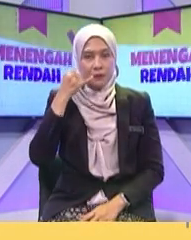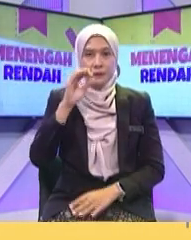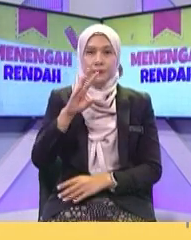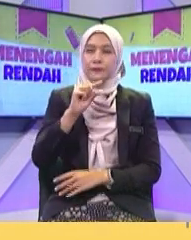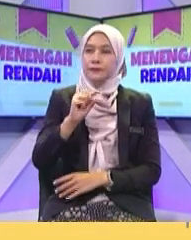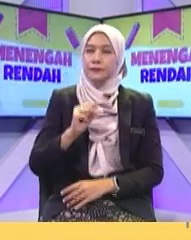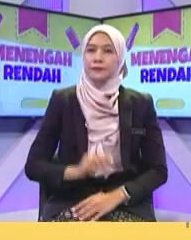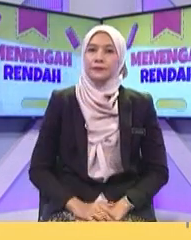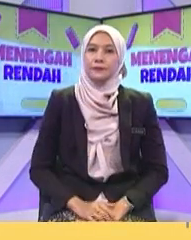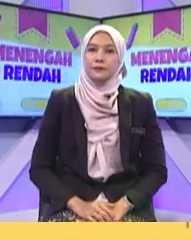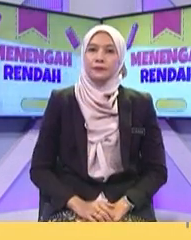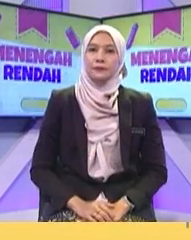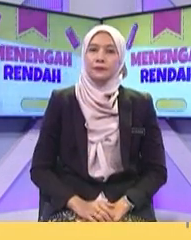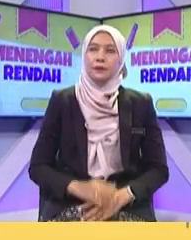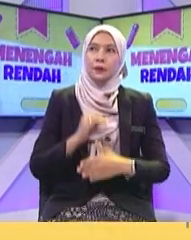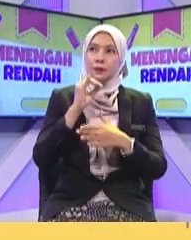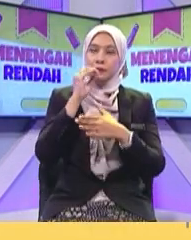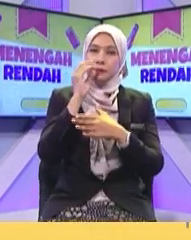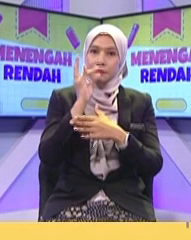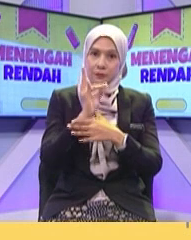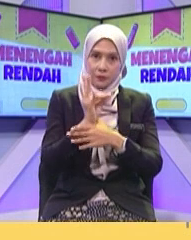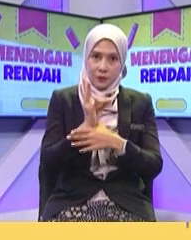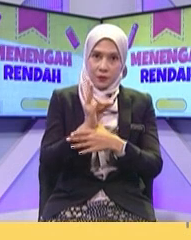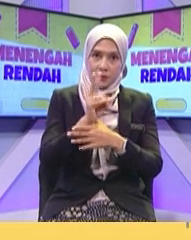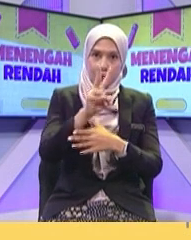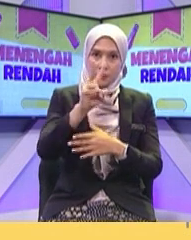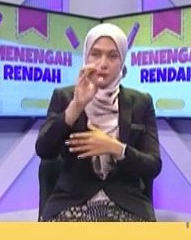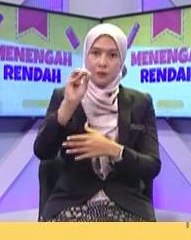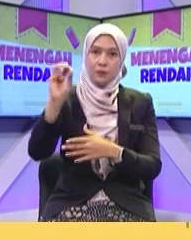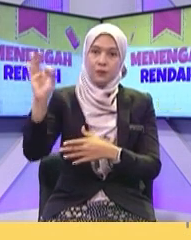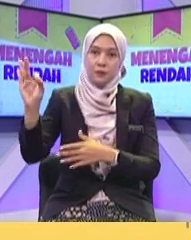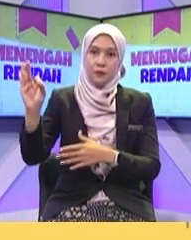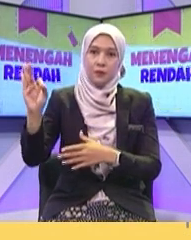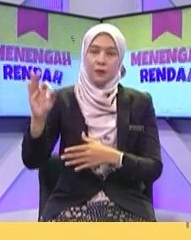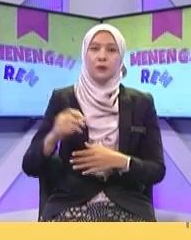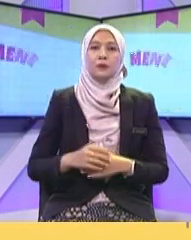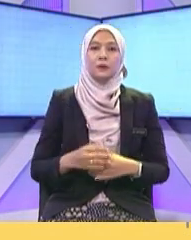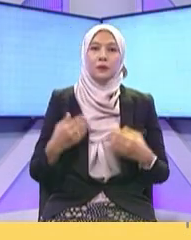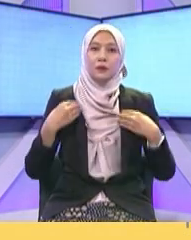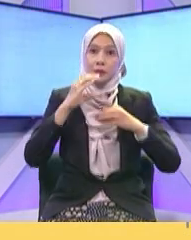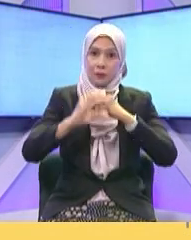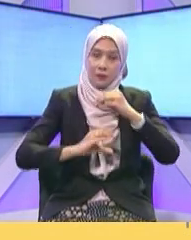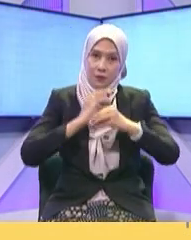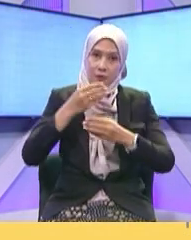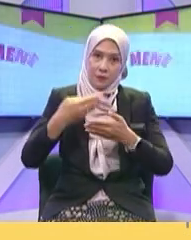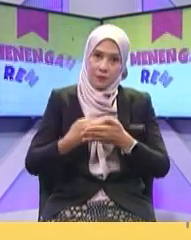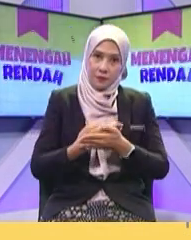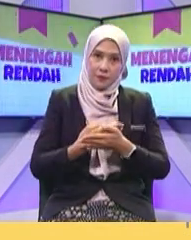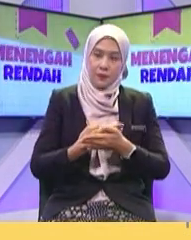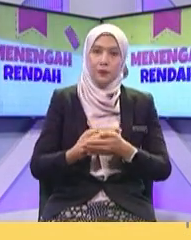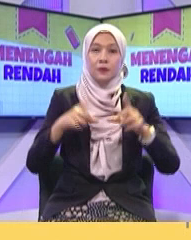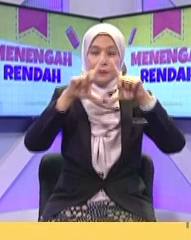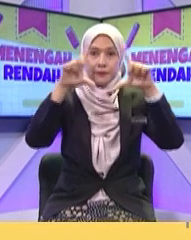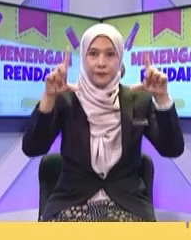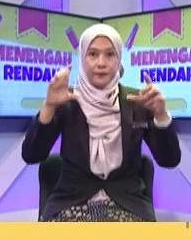Pada 14 Julai 2009 Merupakan satelit Mikro kedua Yang berupaya Membekalkan Image data yang Lebih spesifik